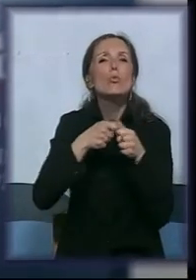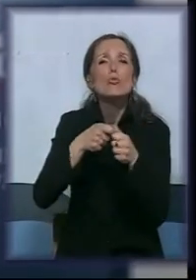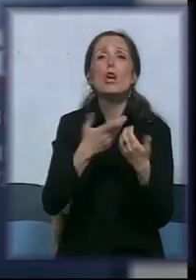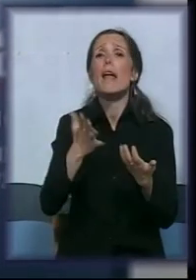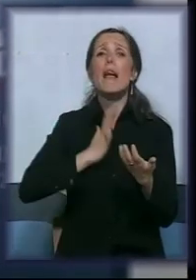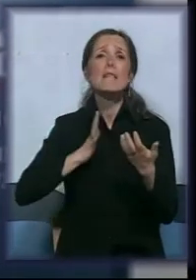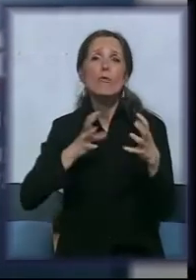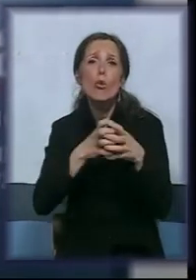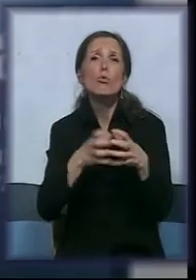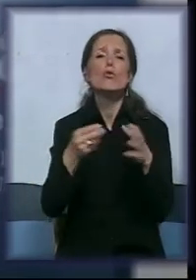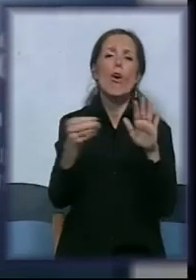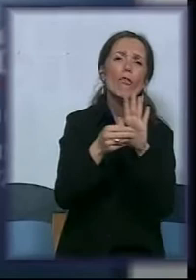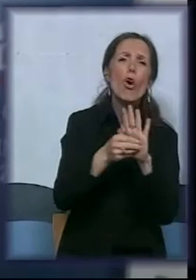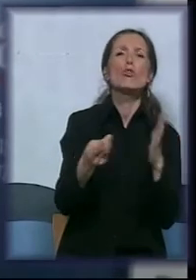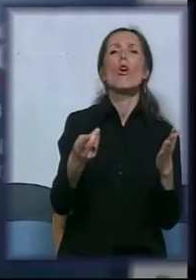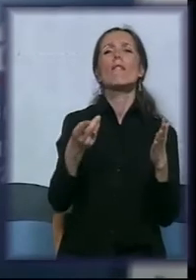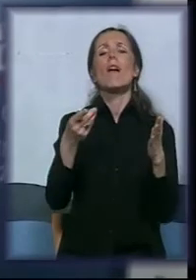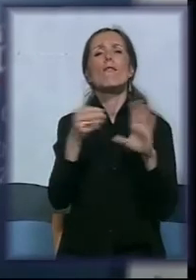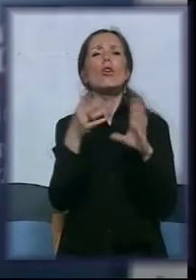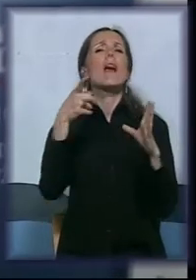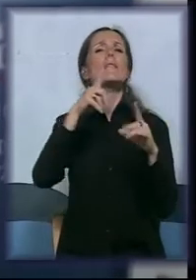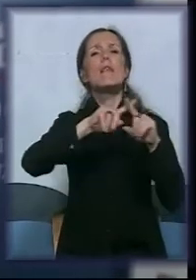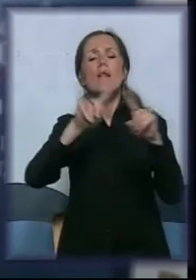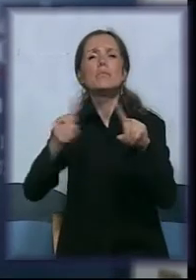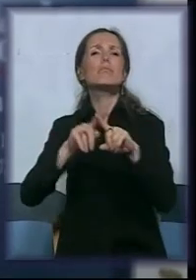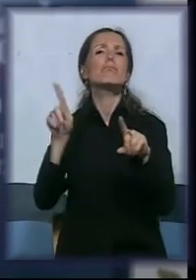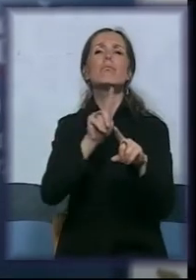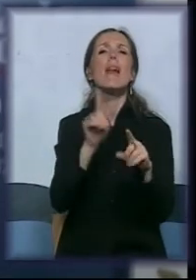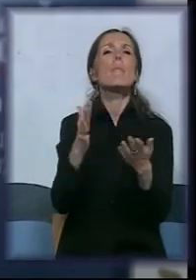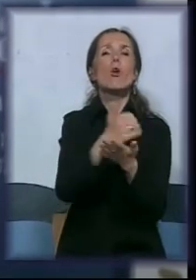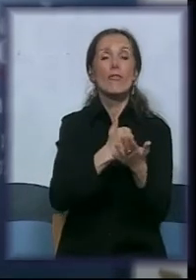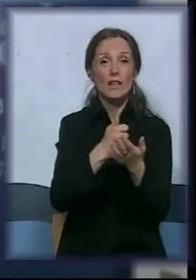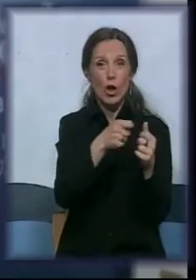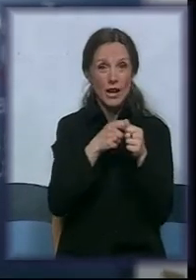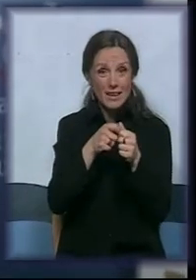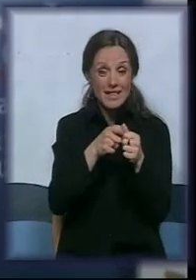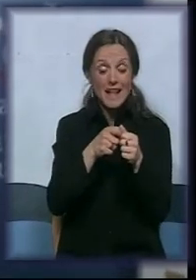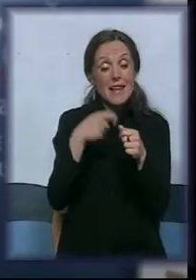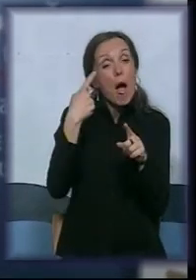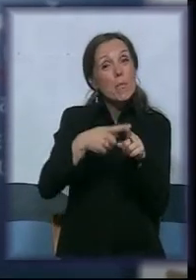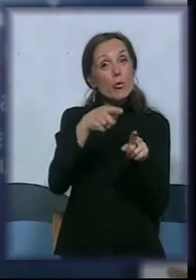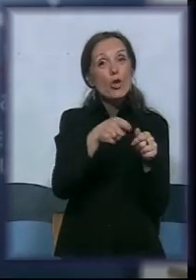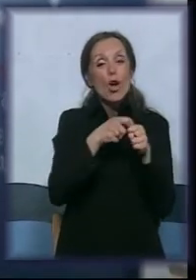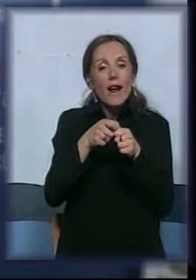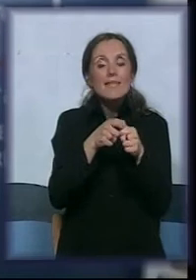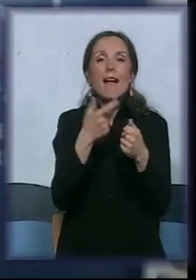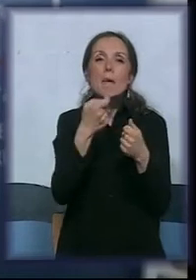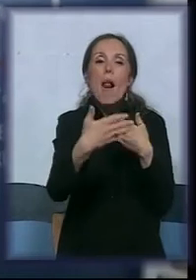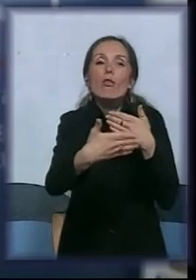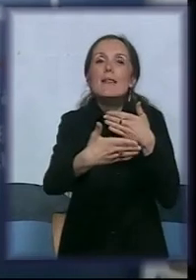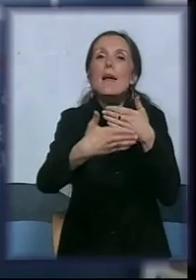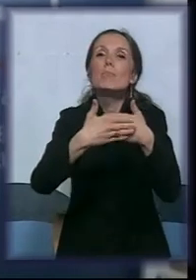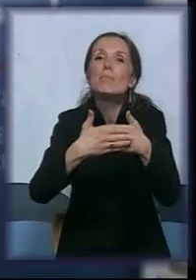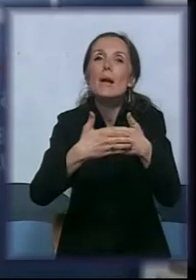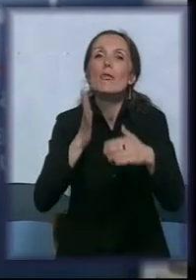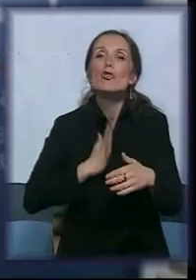fondova, fondacije i neprofitnih organizacija da se i organizacije približe građanima direktno u